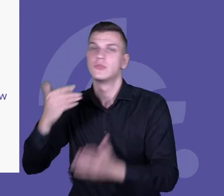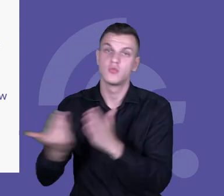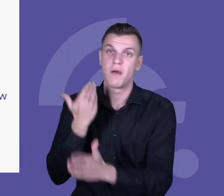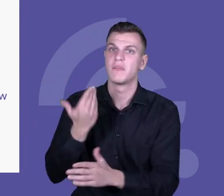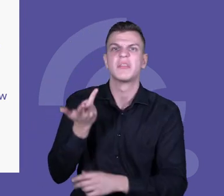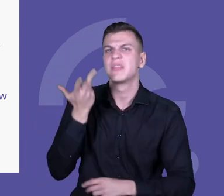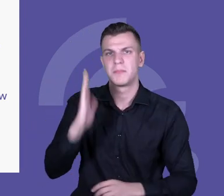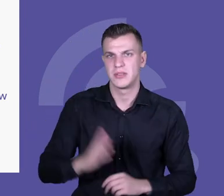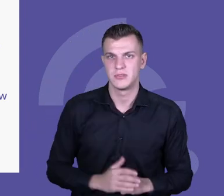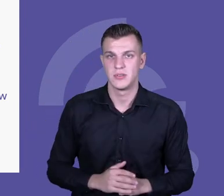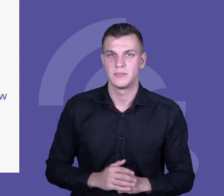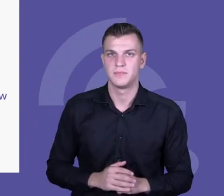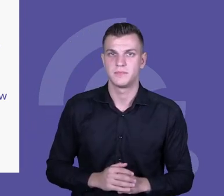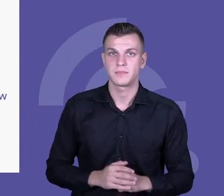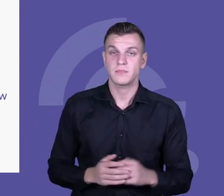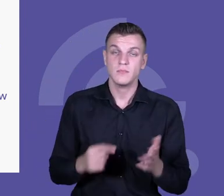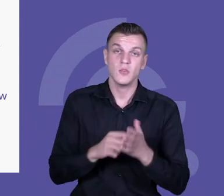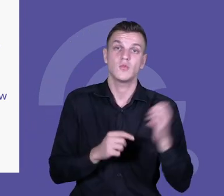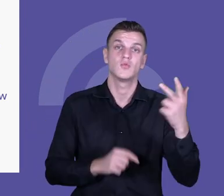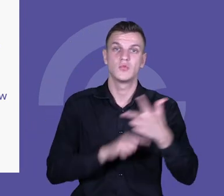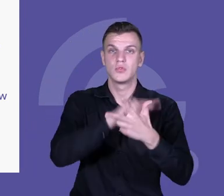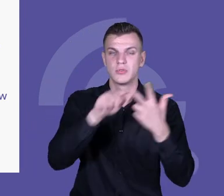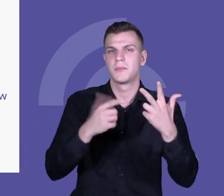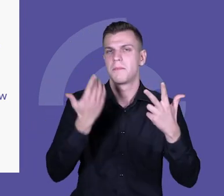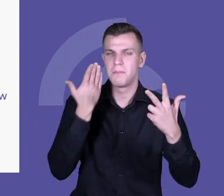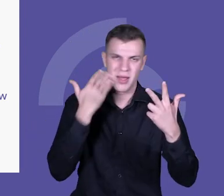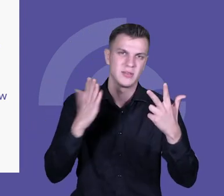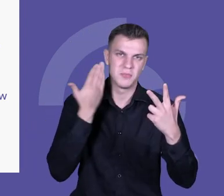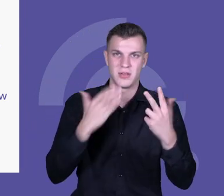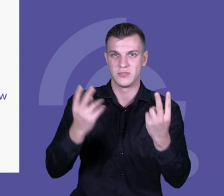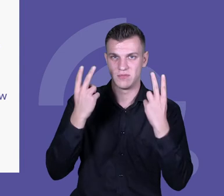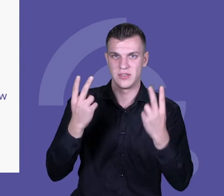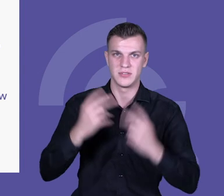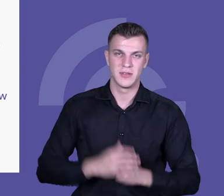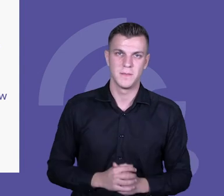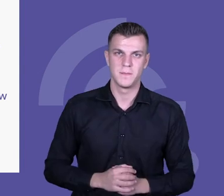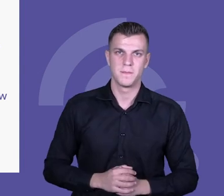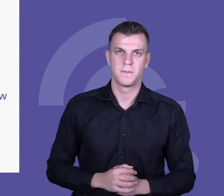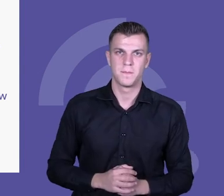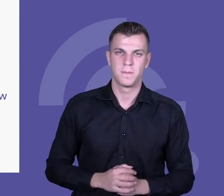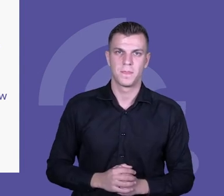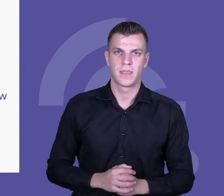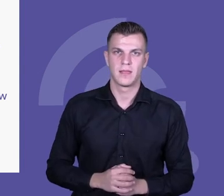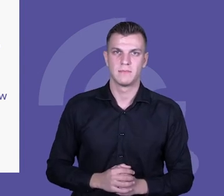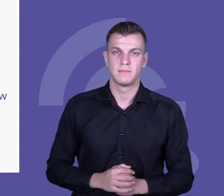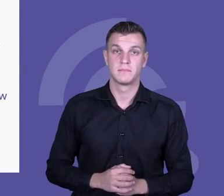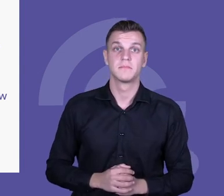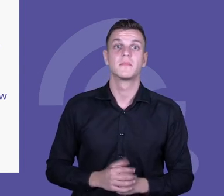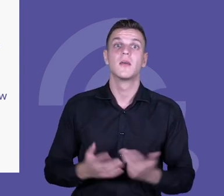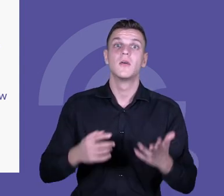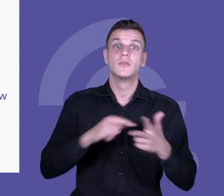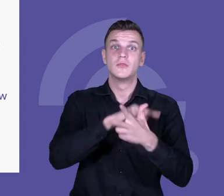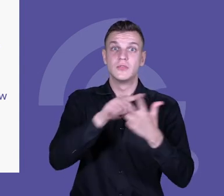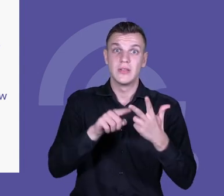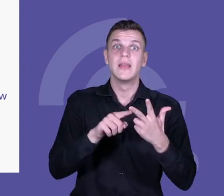i w tym sensie to są super, super kluczowe elementy. I jest to szczególna przestrzeń do interwencji wychowawczych. I o tym